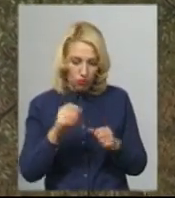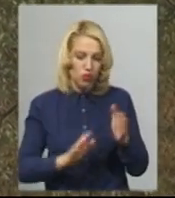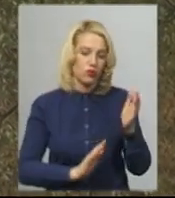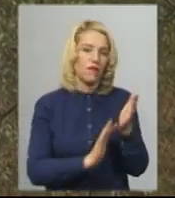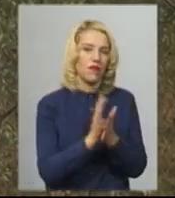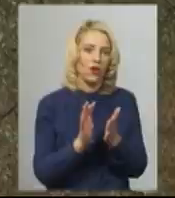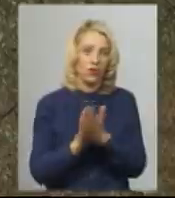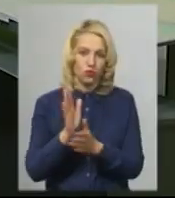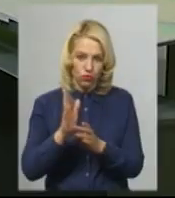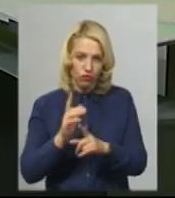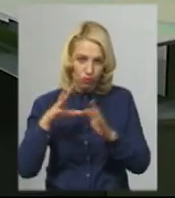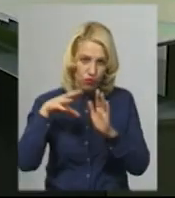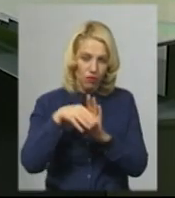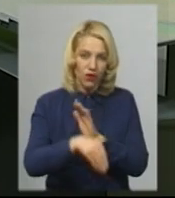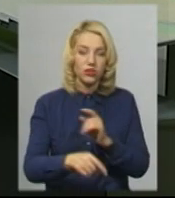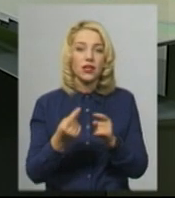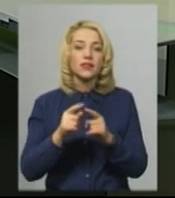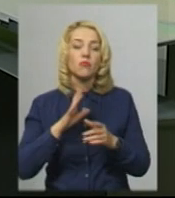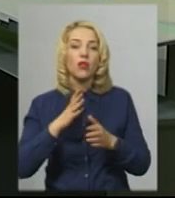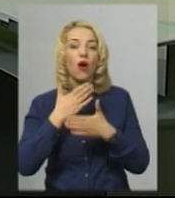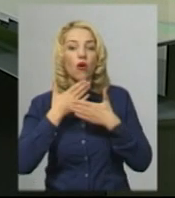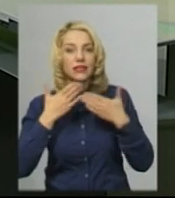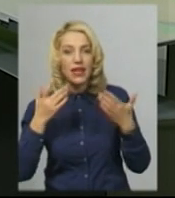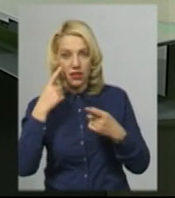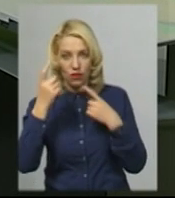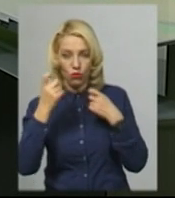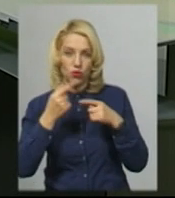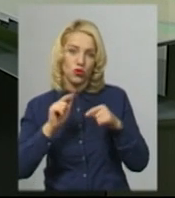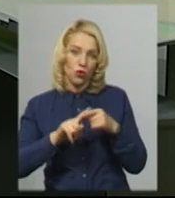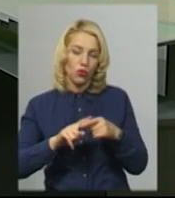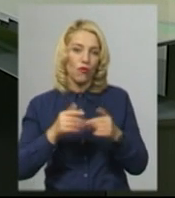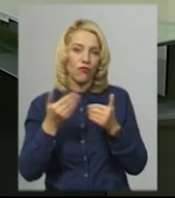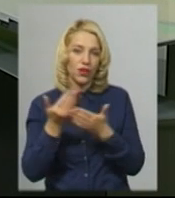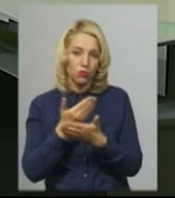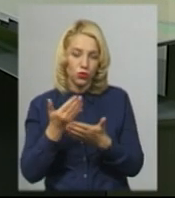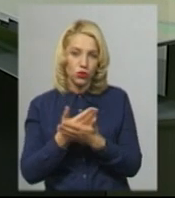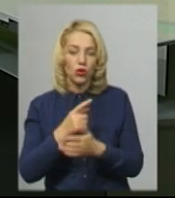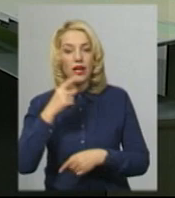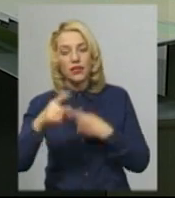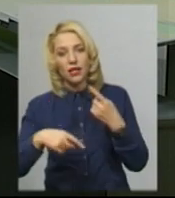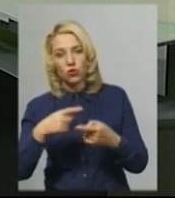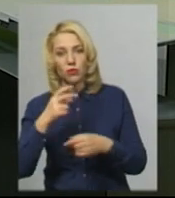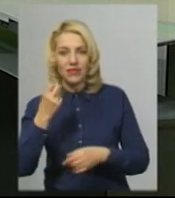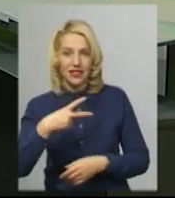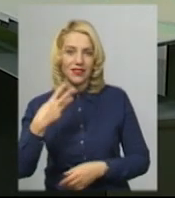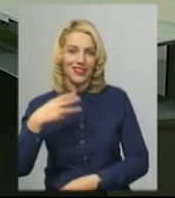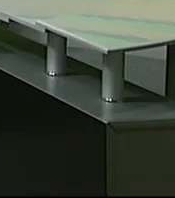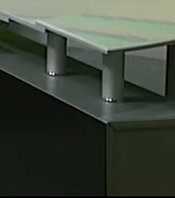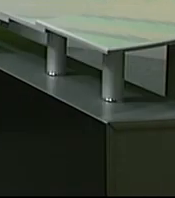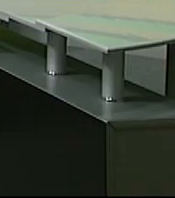впроваджувати. Це була остання інформація цього випуску. Наступний в ефірі о 20.30. Побачимось.